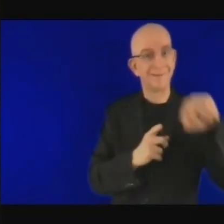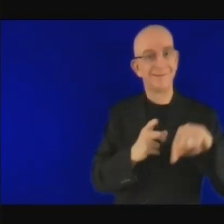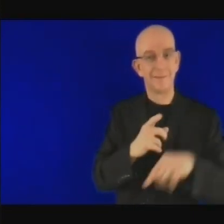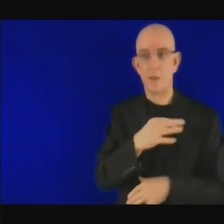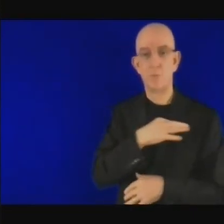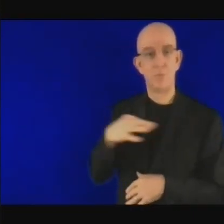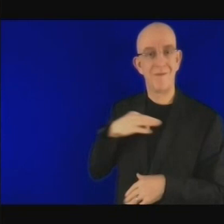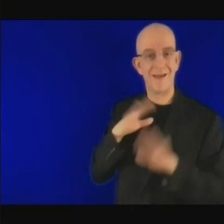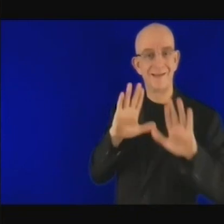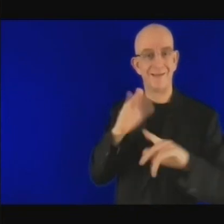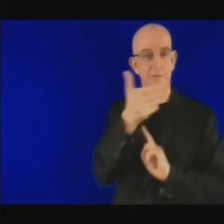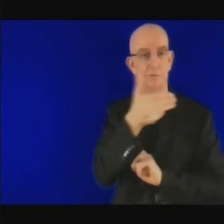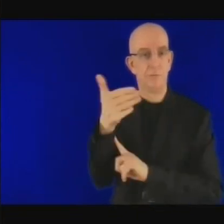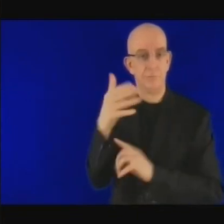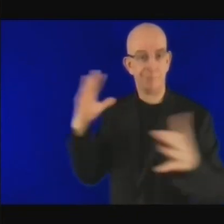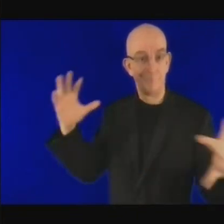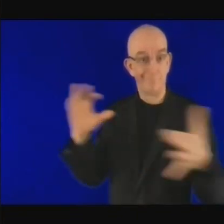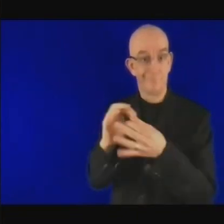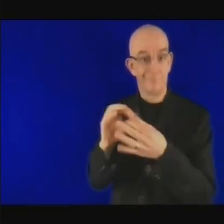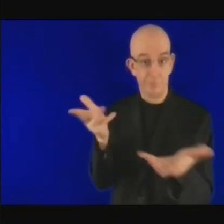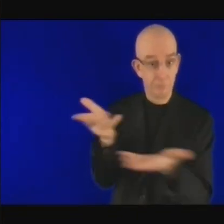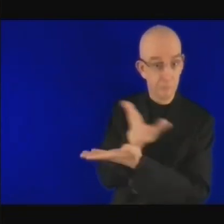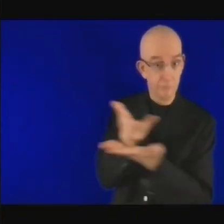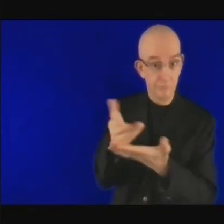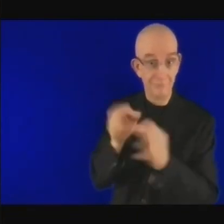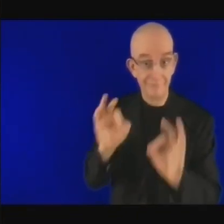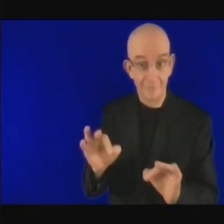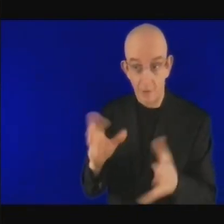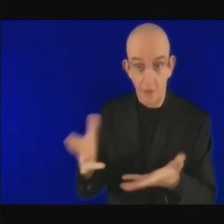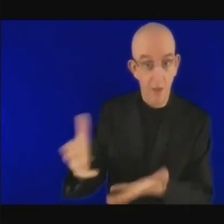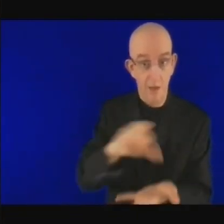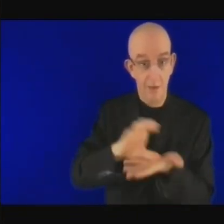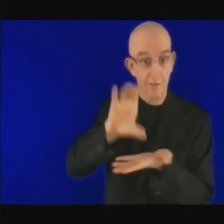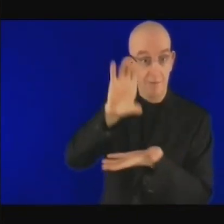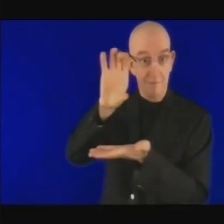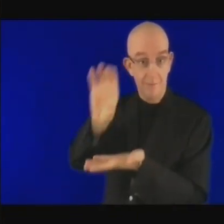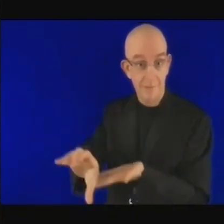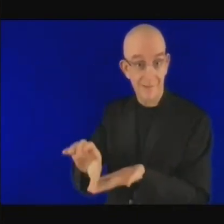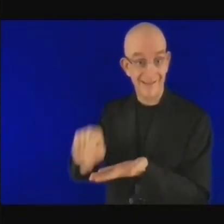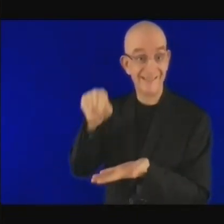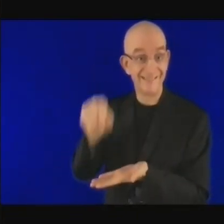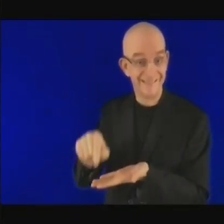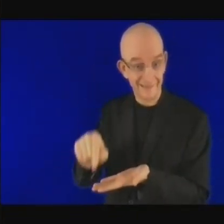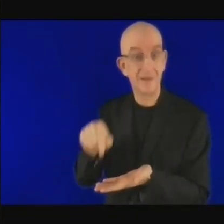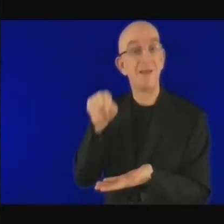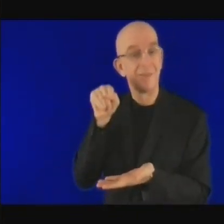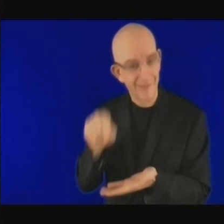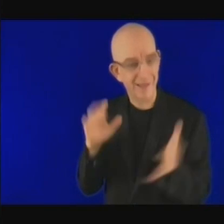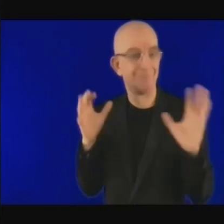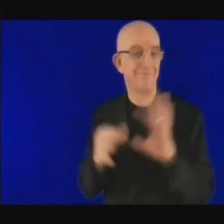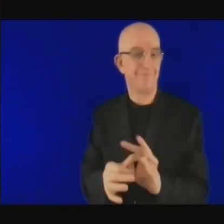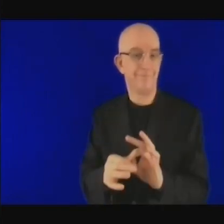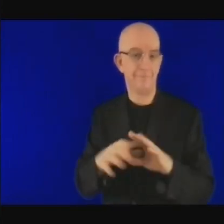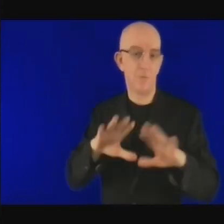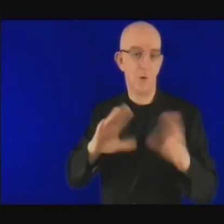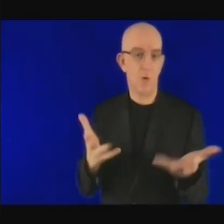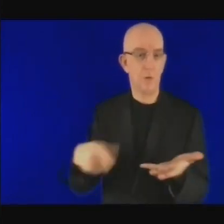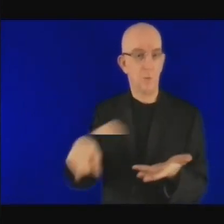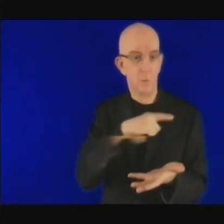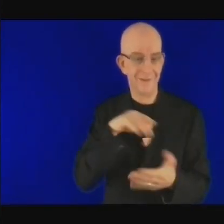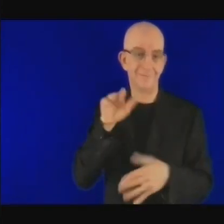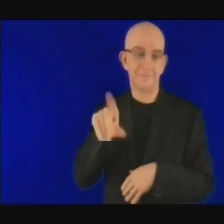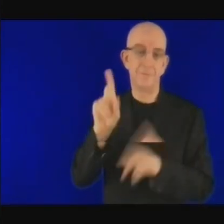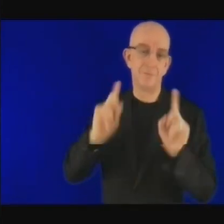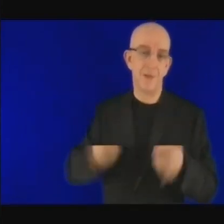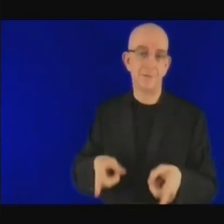faut demander un fonds spécial pour l'Afrique du fait que l'Afrique paye des pénalités doubles et